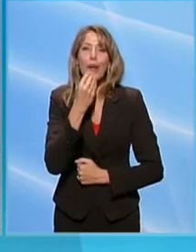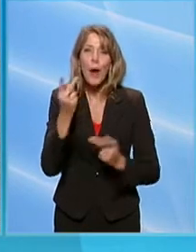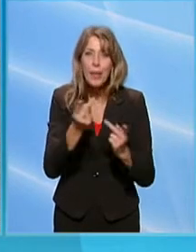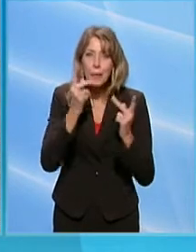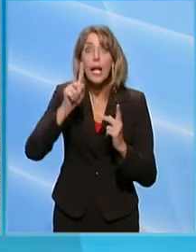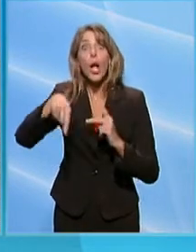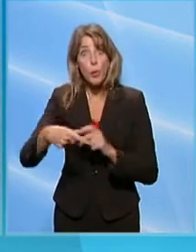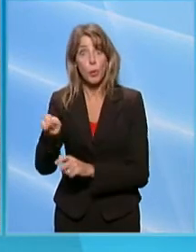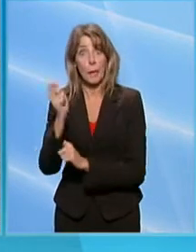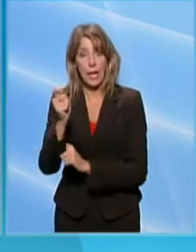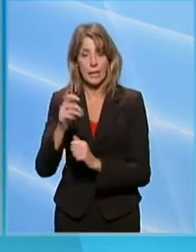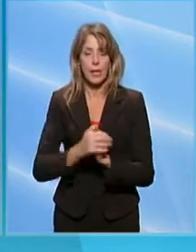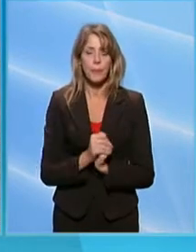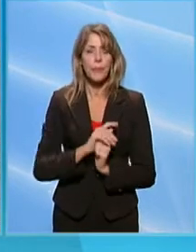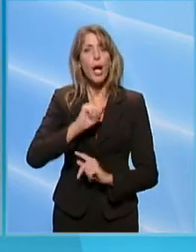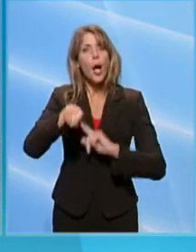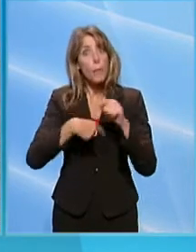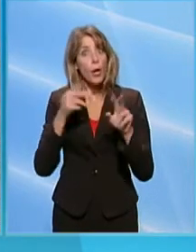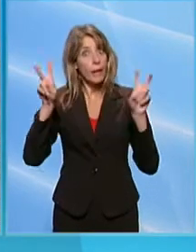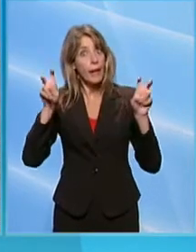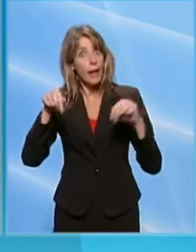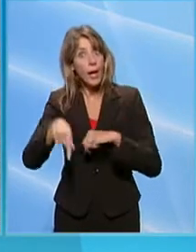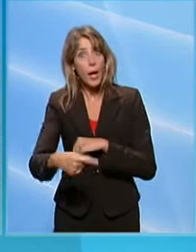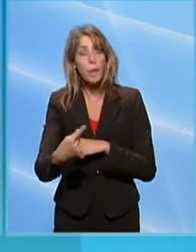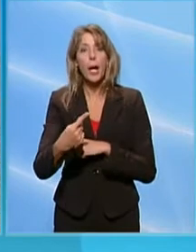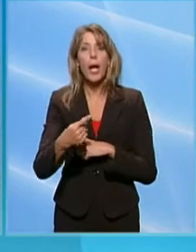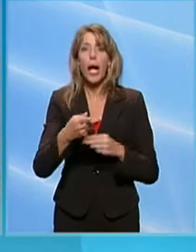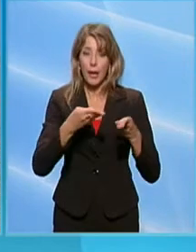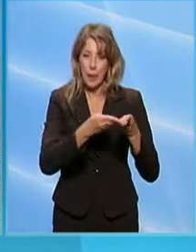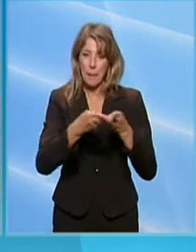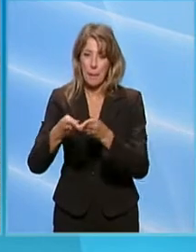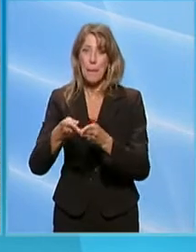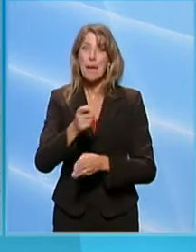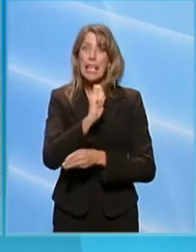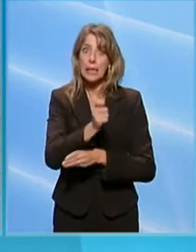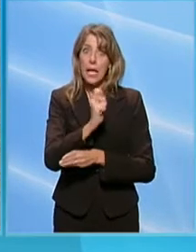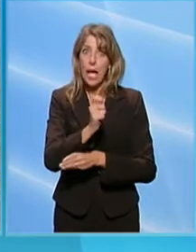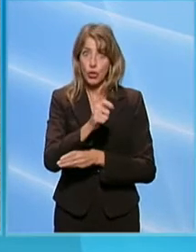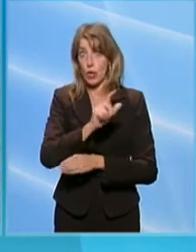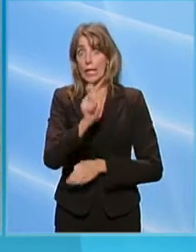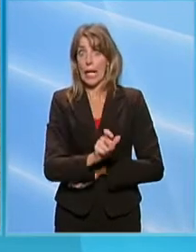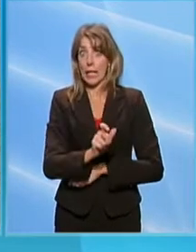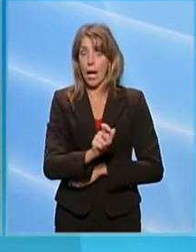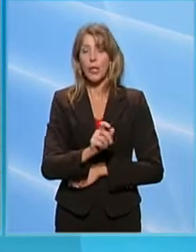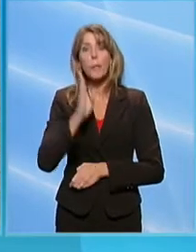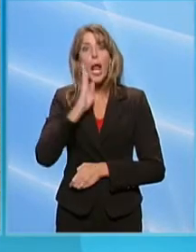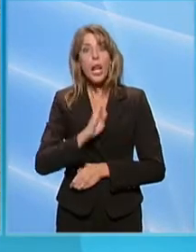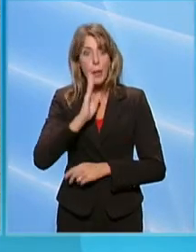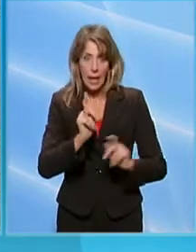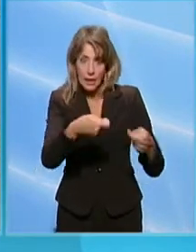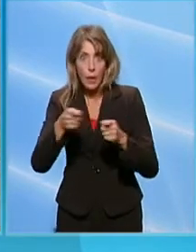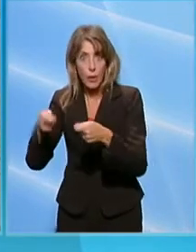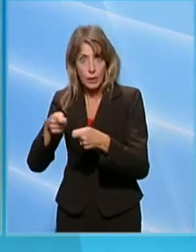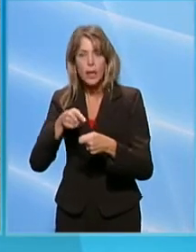a quello della pesca. Poi si parlerà del rilascio degli equipaggi di alcuni pescherecci italiani sequestrati in